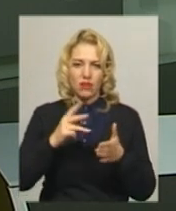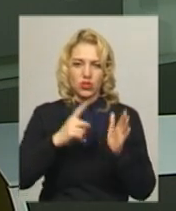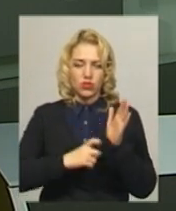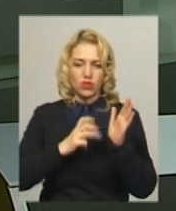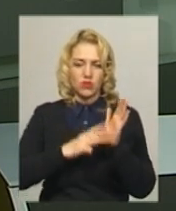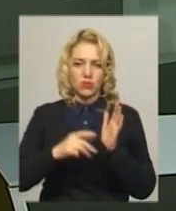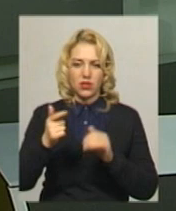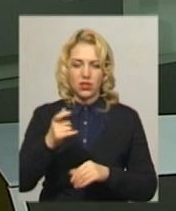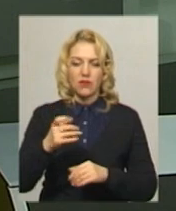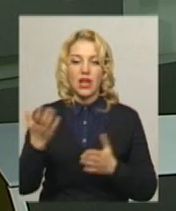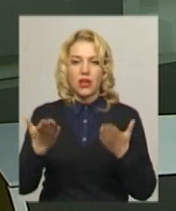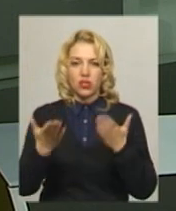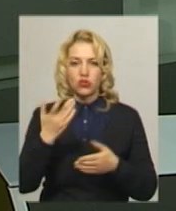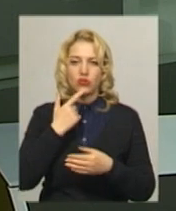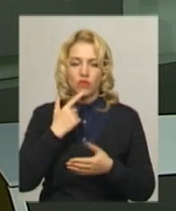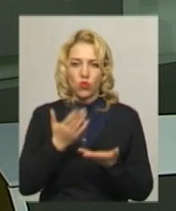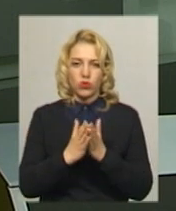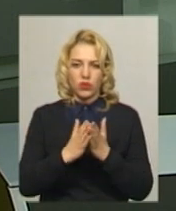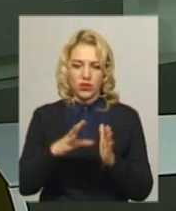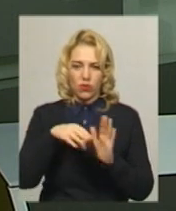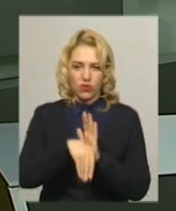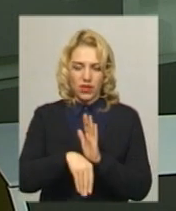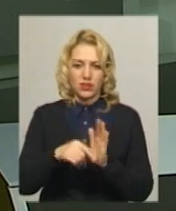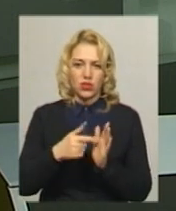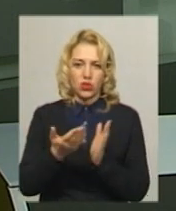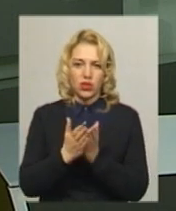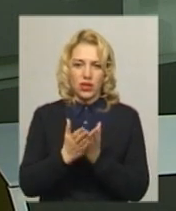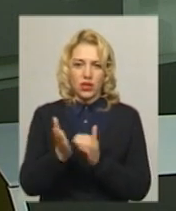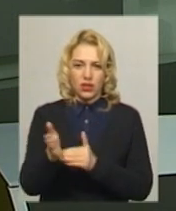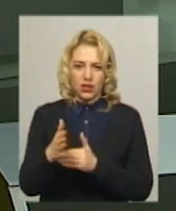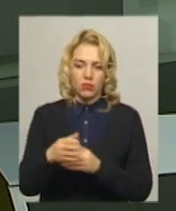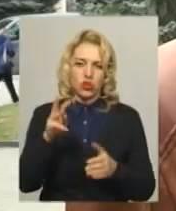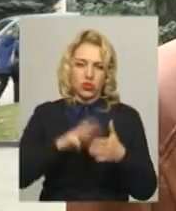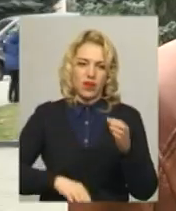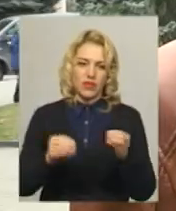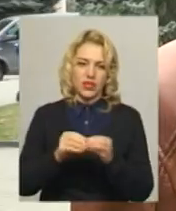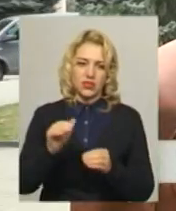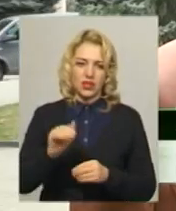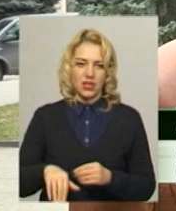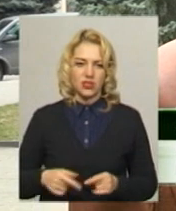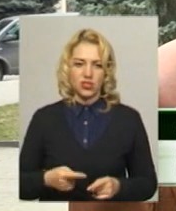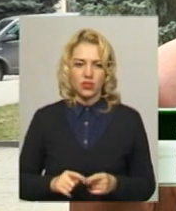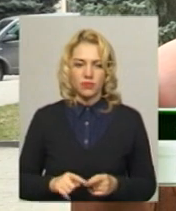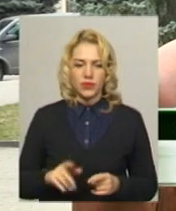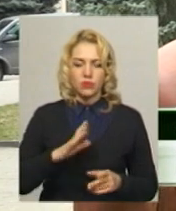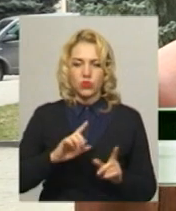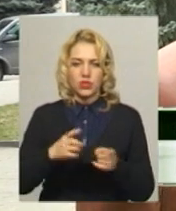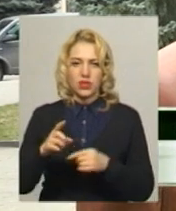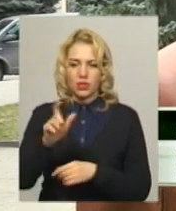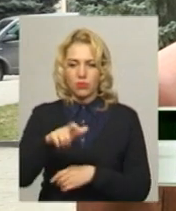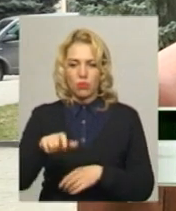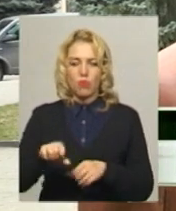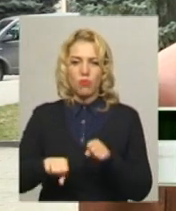За рибу, яка занесена від «Червоної книги України» – штраф 10 тисяч гривень. На Дністровському дословіщу були затримані порушники